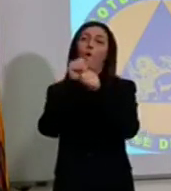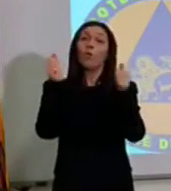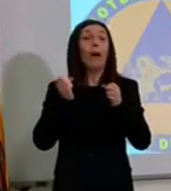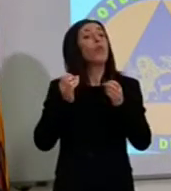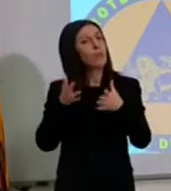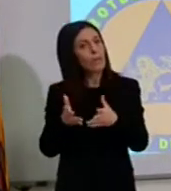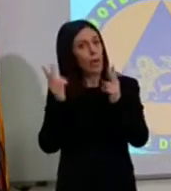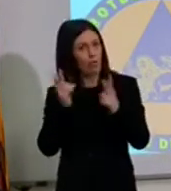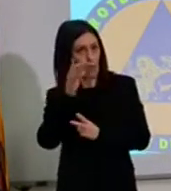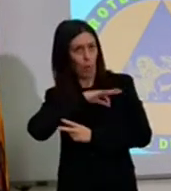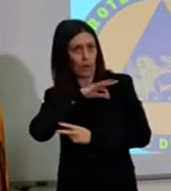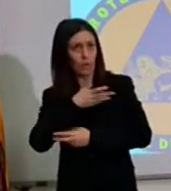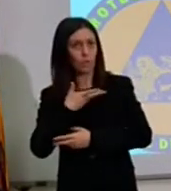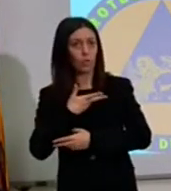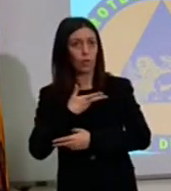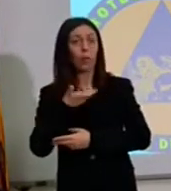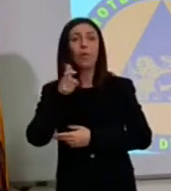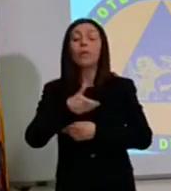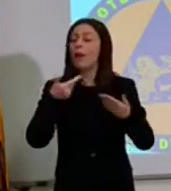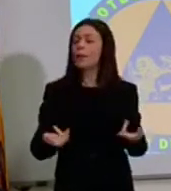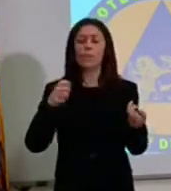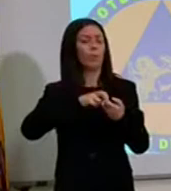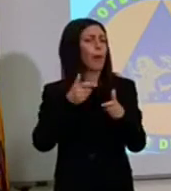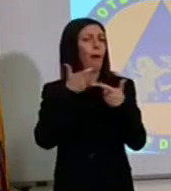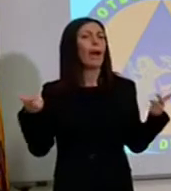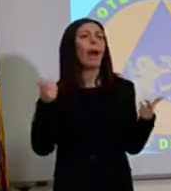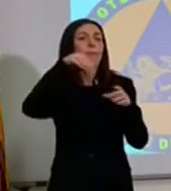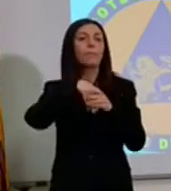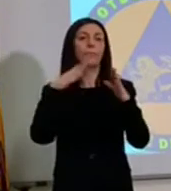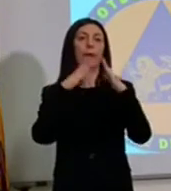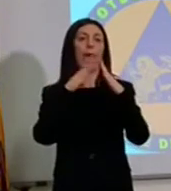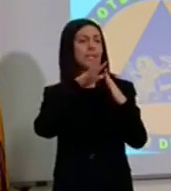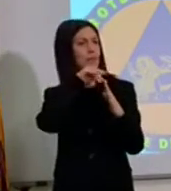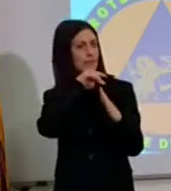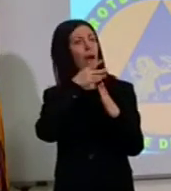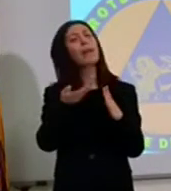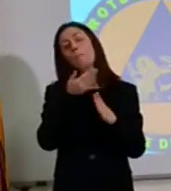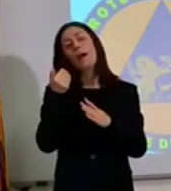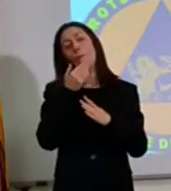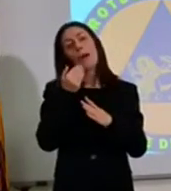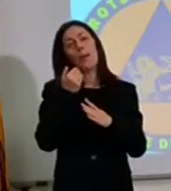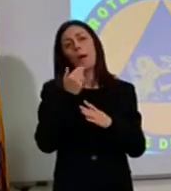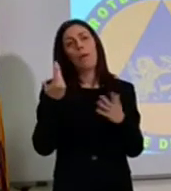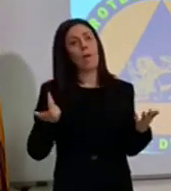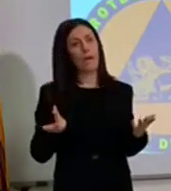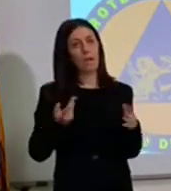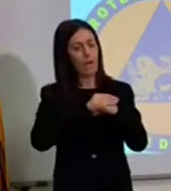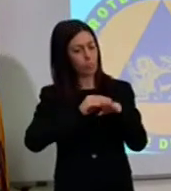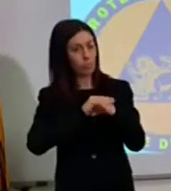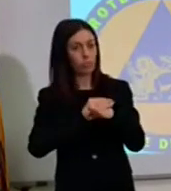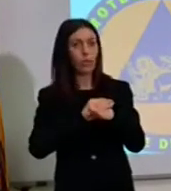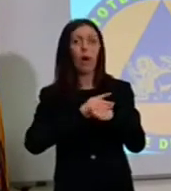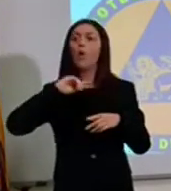riposo sono in estrema sofferenza. Mentre si parla di Natale faremo il Veglione,